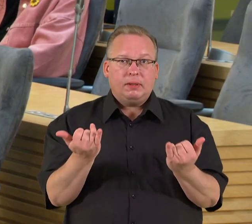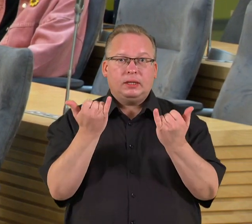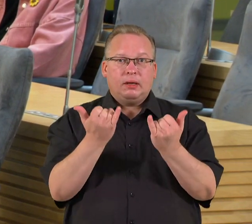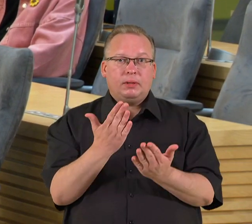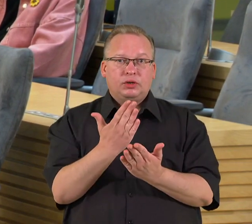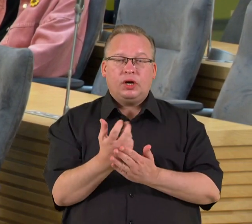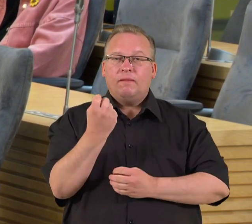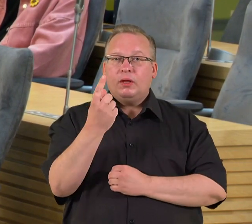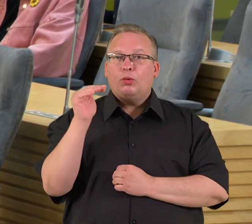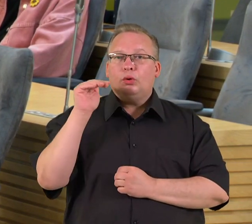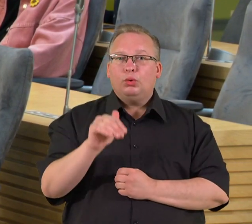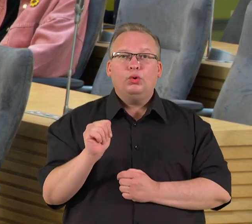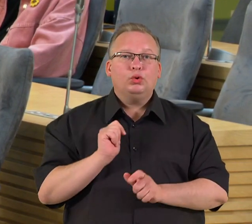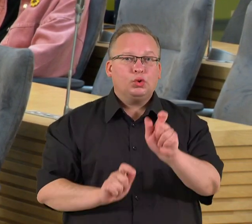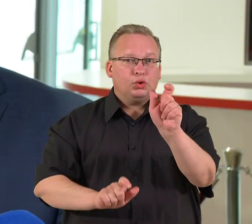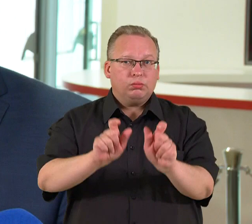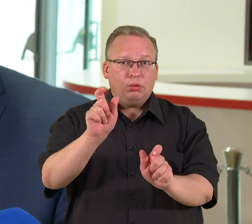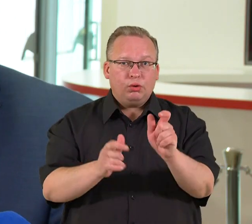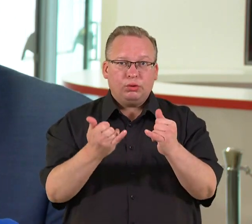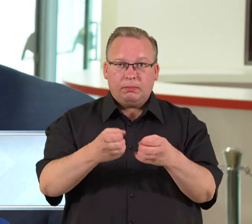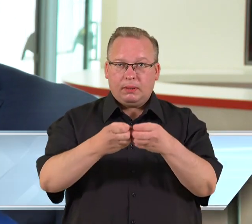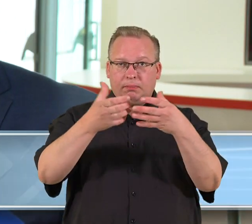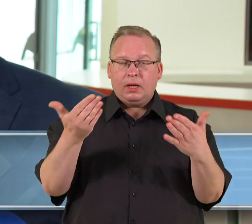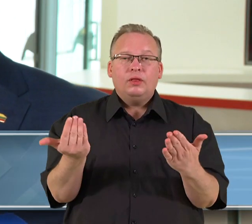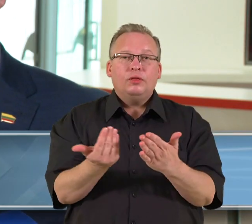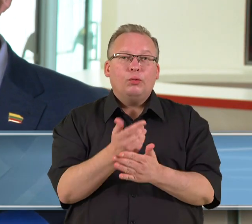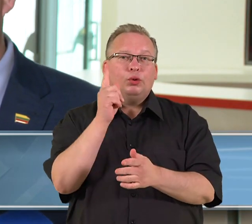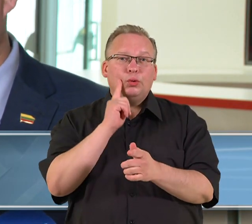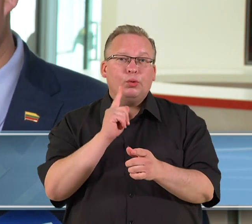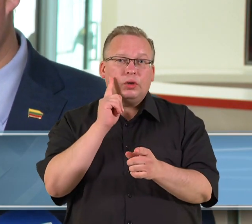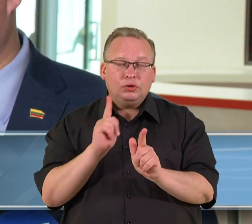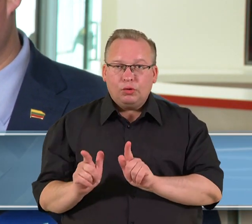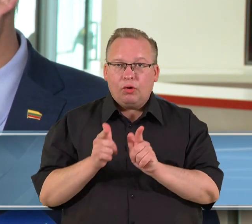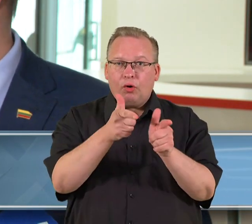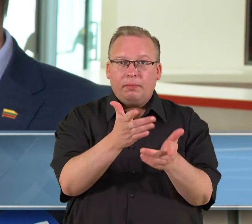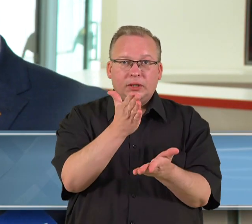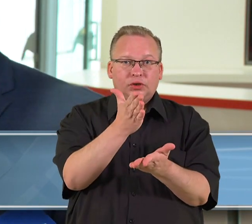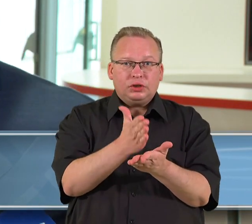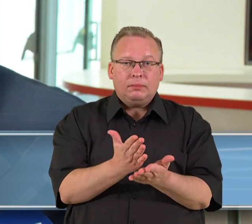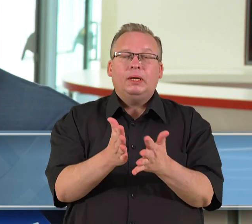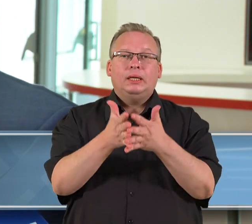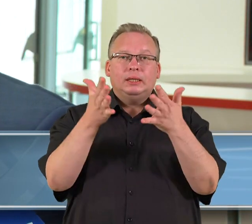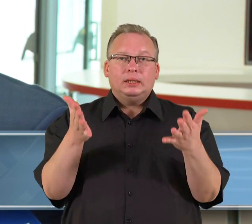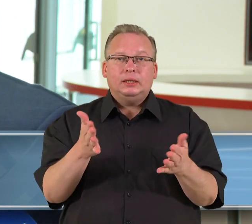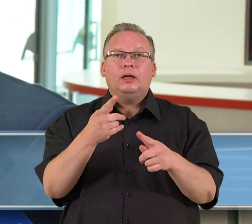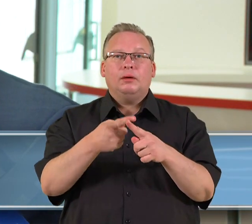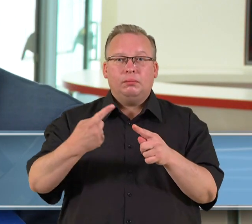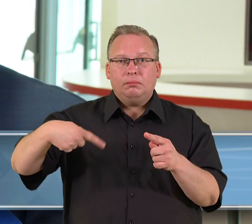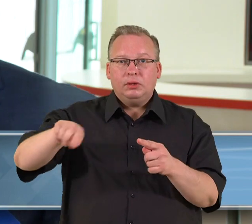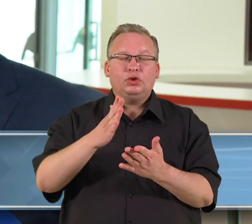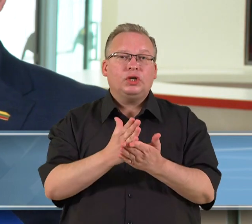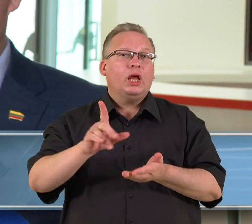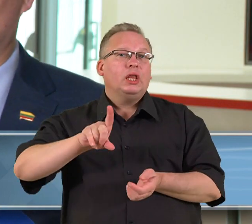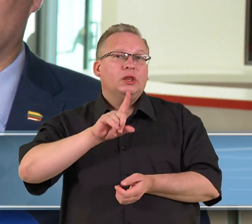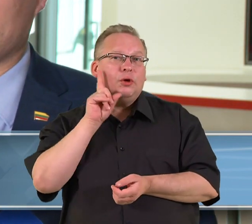vienuolėka tūkstančių šaulių. Jų dabar bus daugiau, nes turim naują bangą plėktros organizacijos. Yra dabar didelė dalis, yra jaunųjų